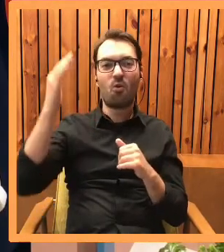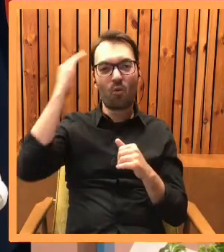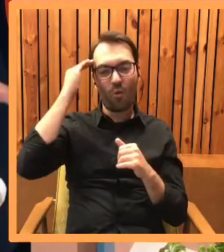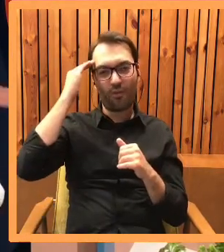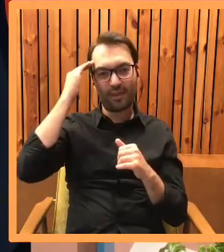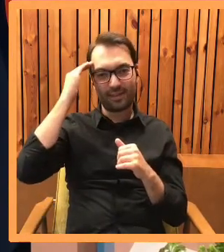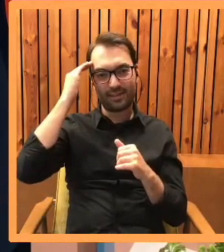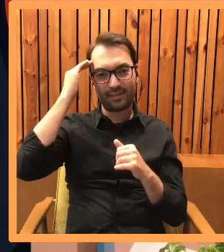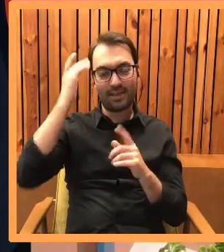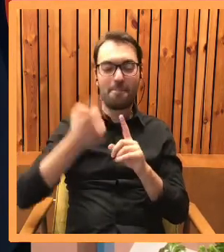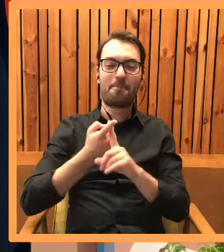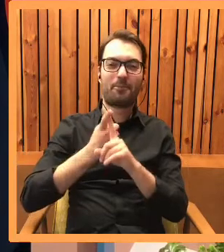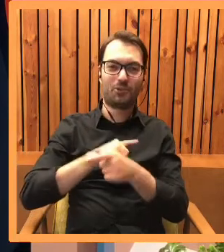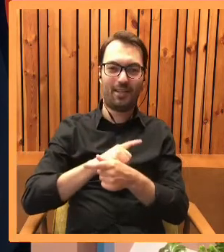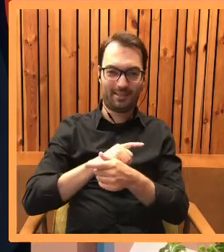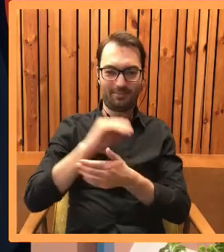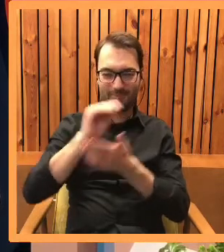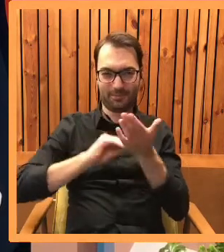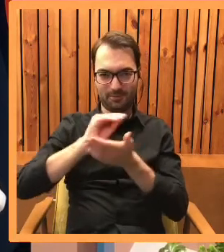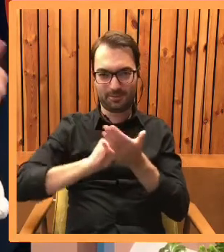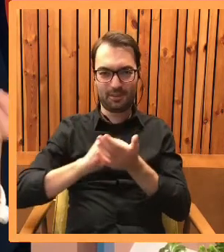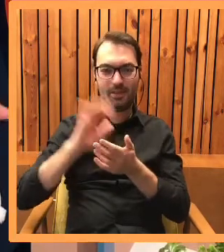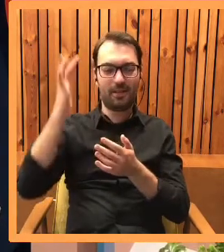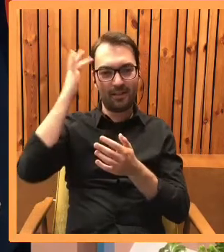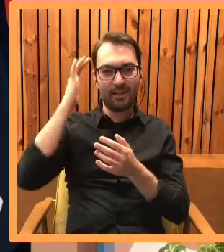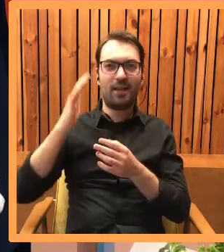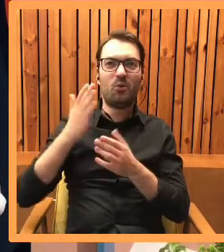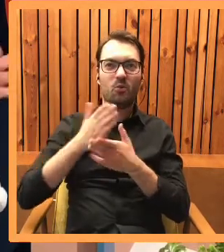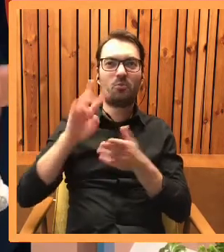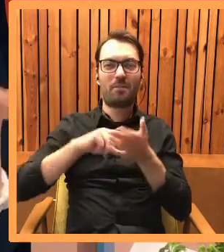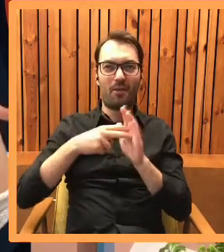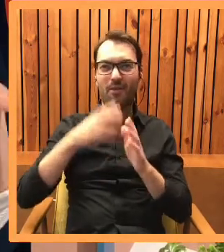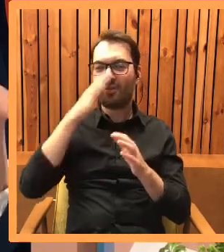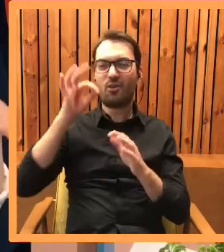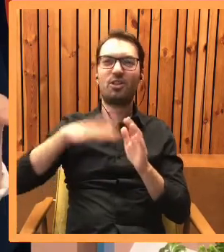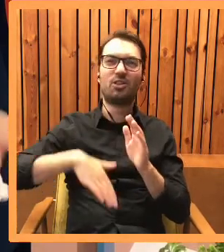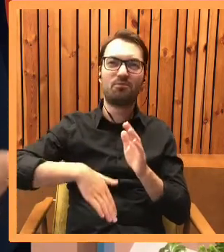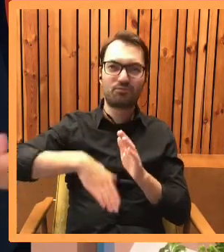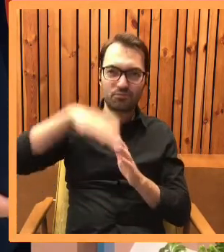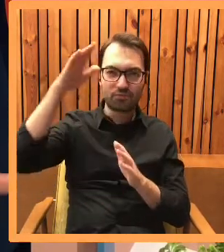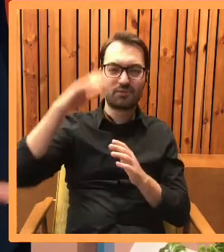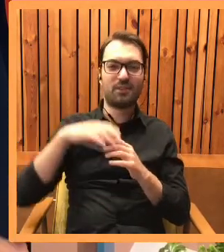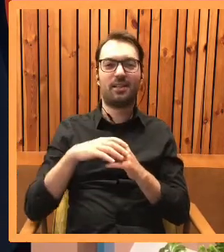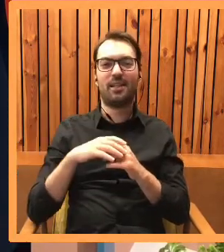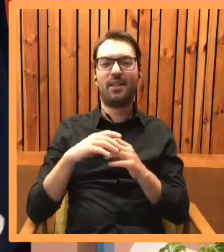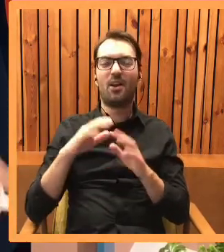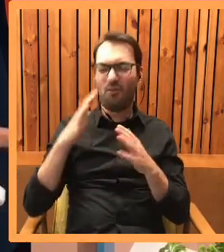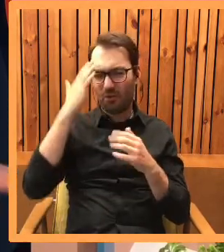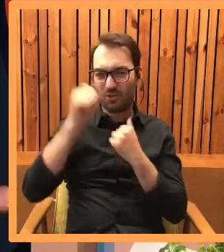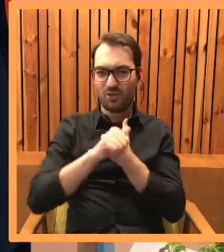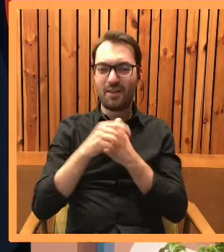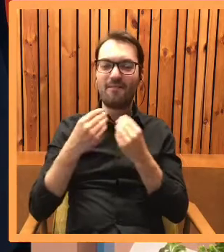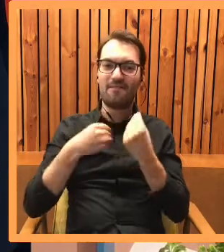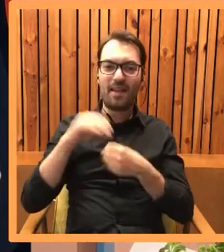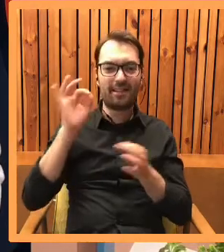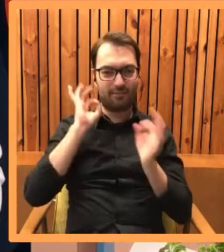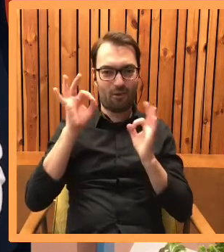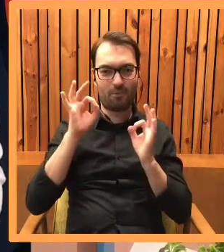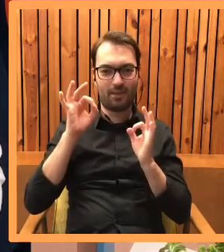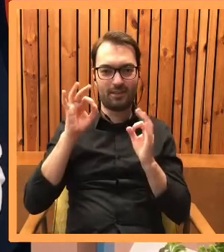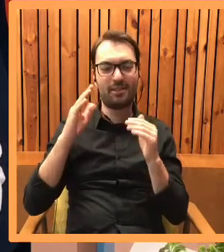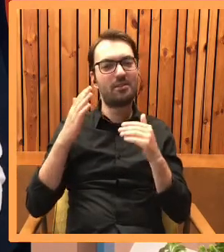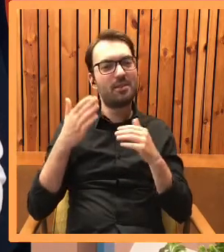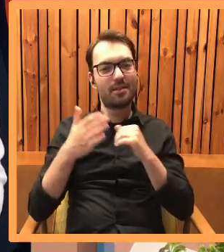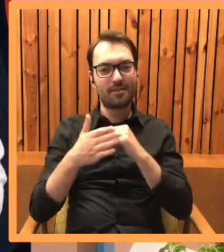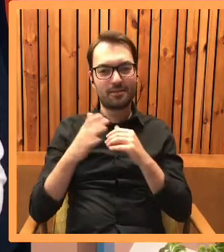głowie, jako pisarza, zanim ona się pojawi na kartach tej książki, też, nie wiem, znasz jej dzieciństwo? Czyli coś, czego czytelnik nie dostaje wprost, ale ty wiesz, że to zbudowało jej